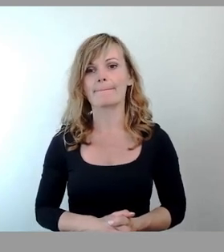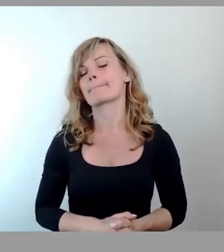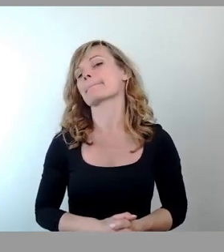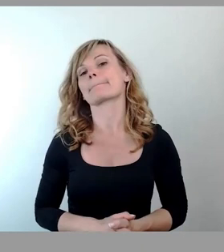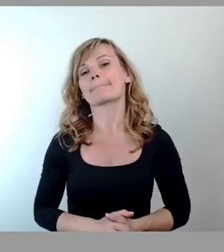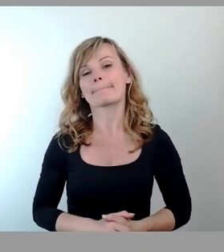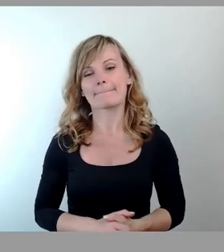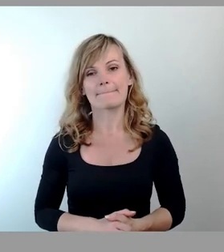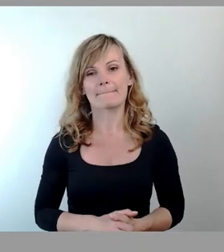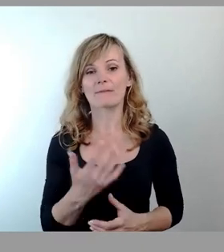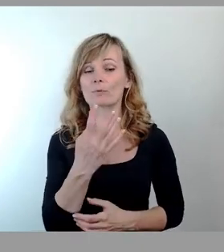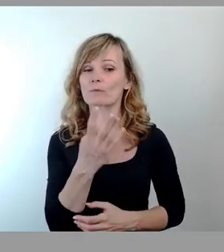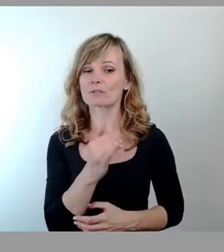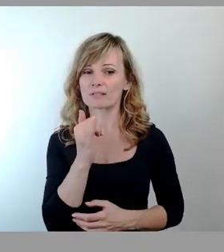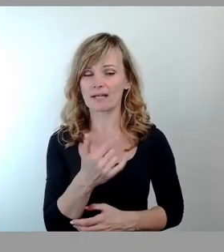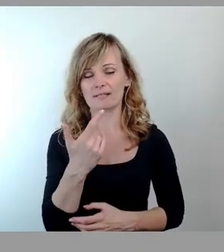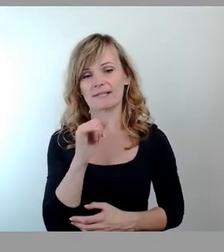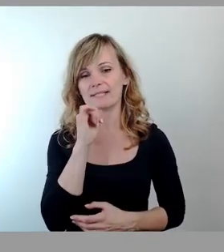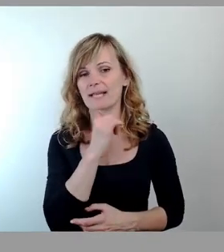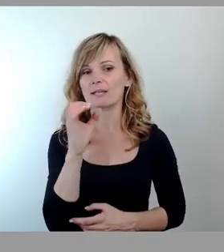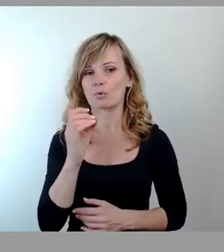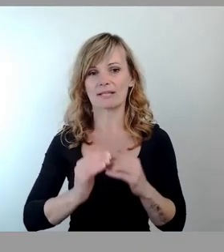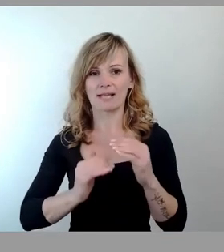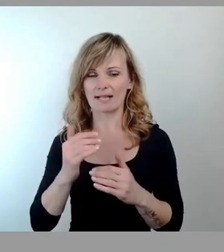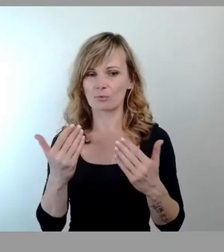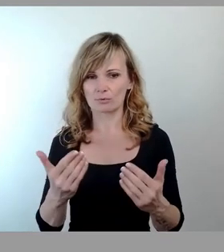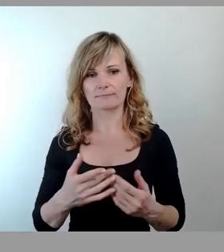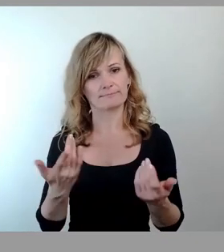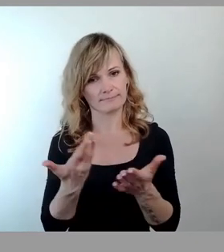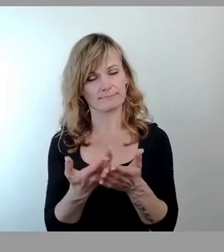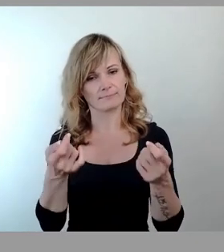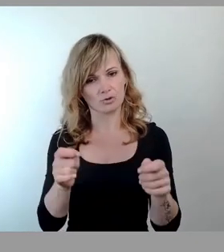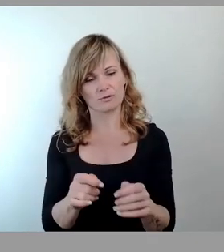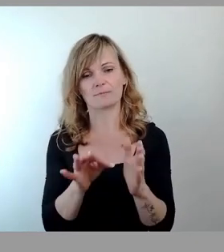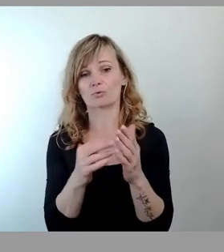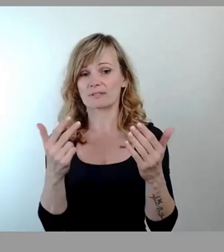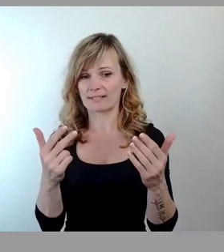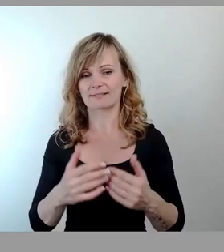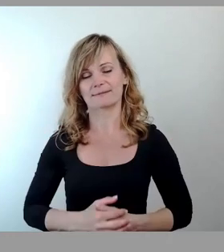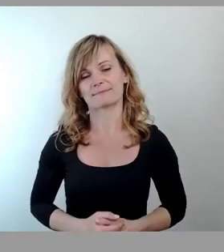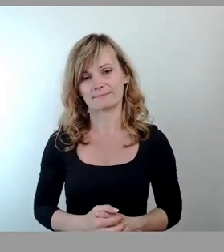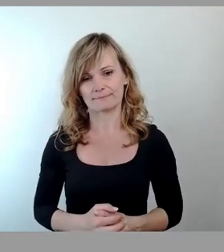Punkt 45 Ja und 19 Nein, eine Enthaltung so beschlossen. Punkt 8 stelle